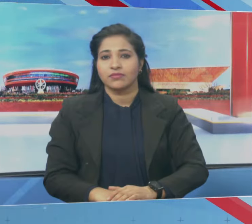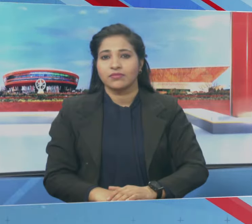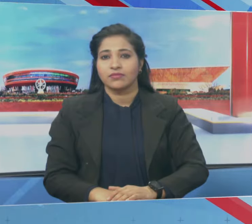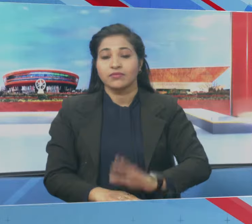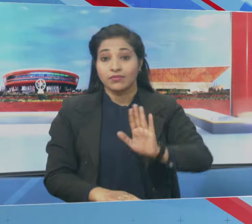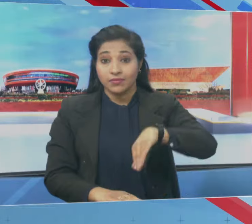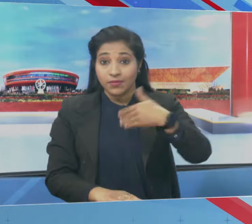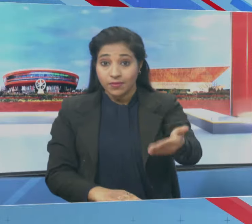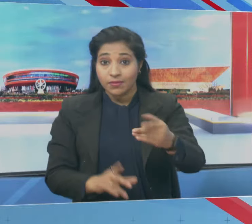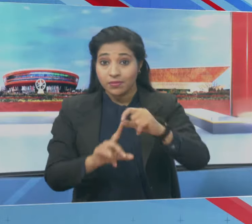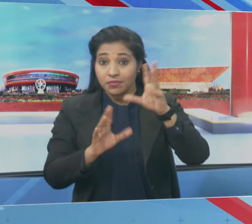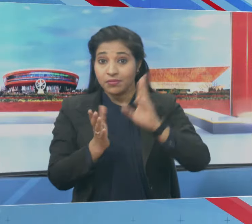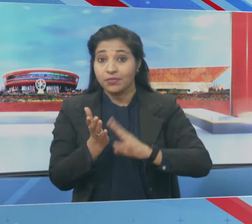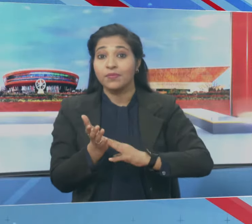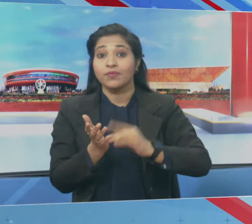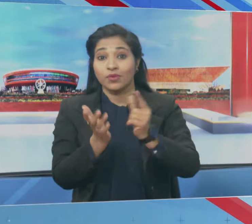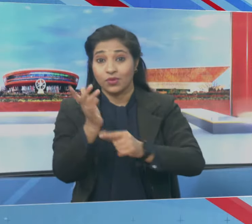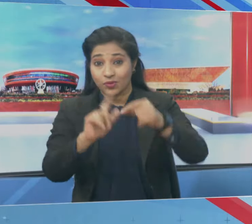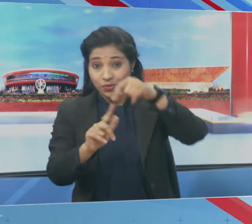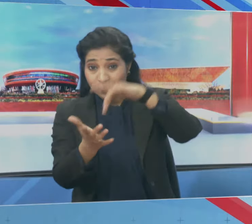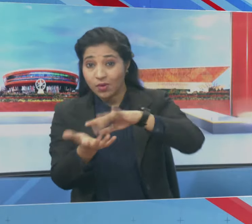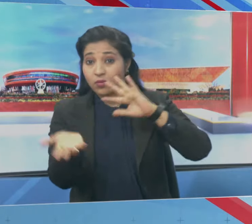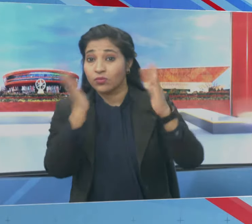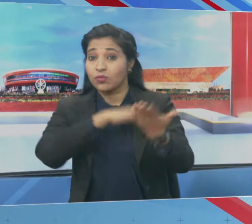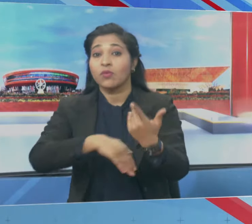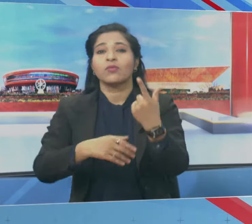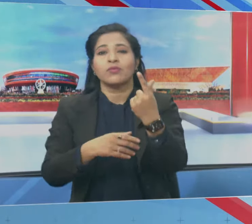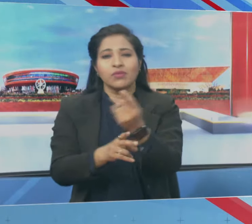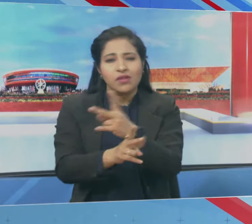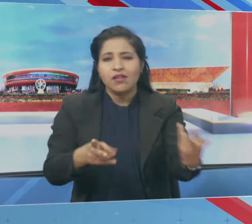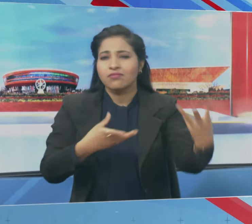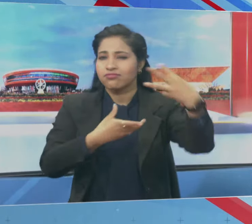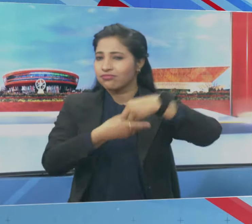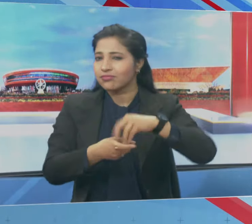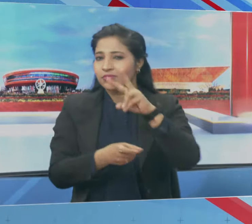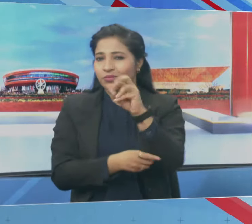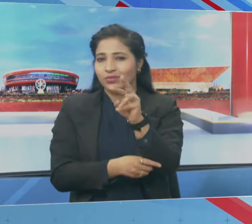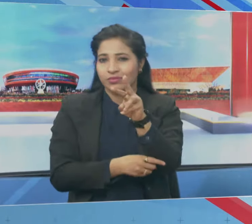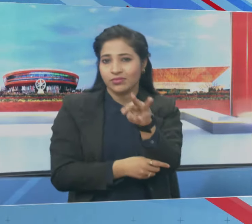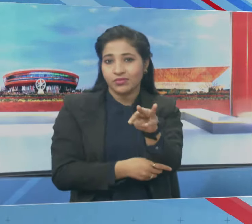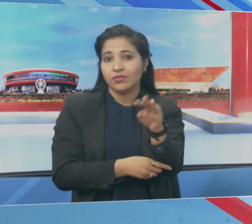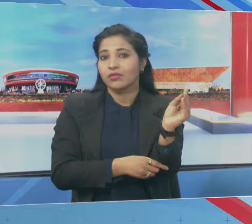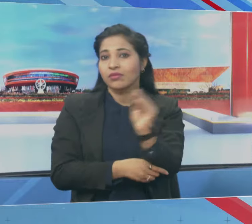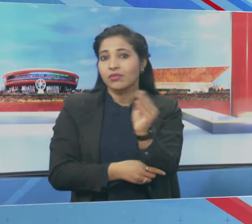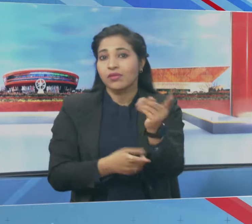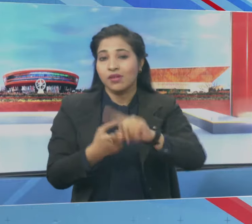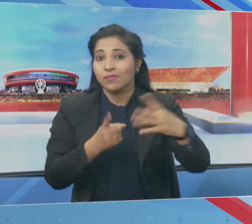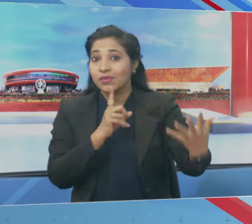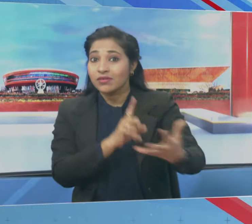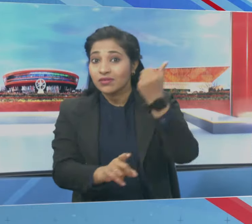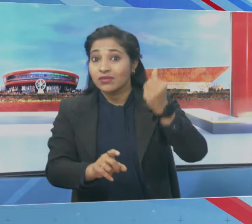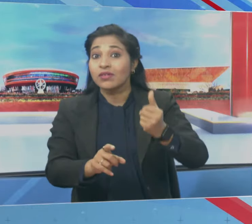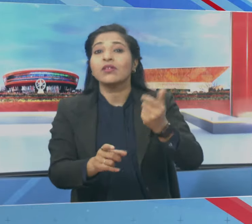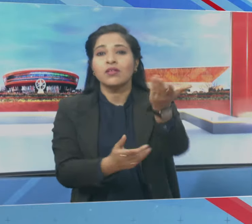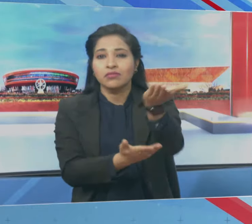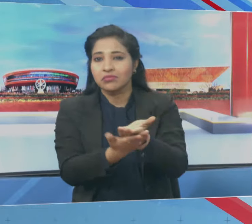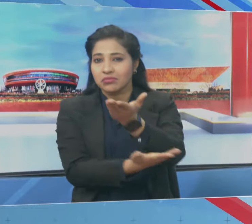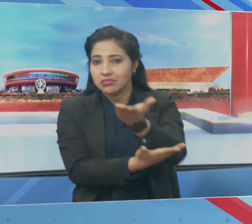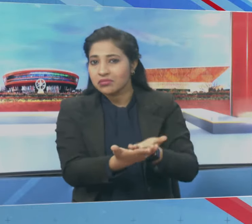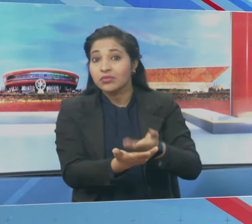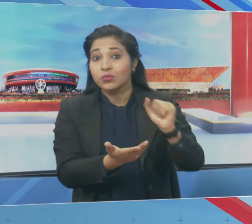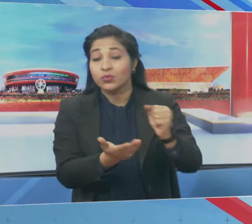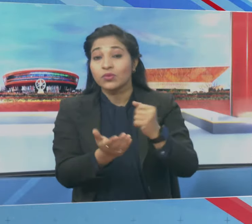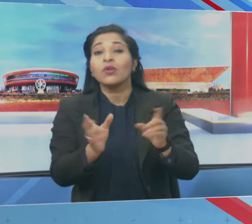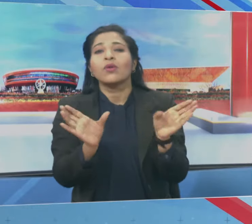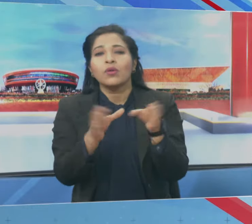इसके बार प्रधानमंत्री यूपी ग्लोबल इन्वेस्टर समिट दो हजार तेईस के दोरान प्राप्त निवेश प्रस्तावों के चौथे